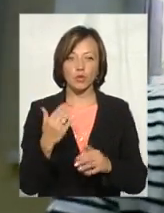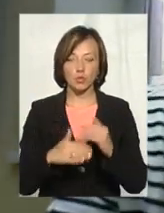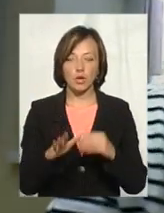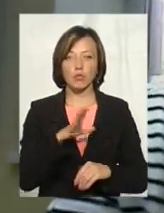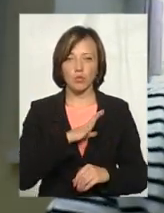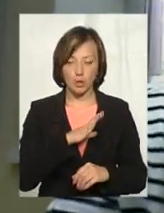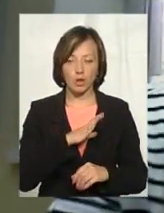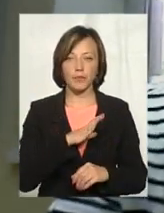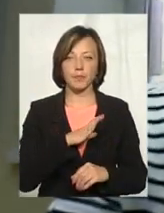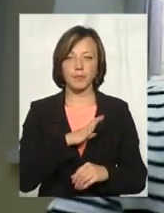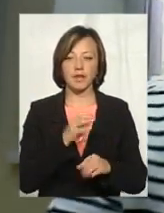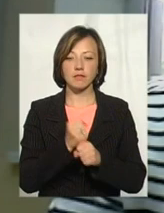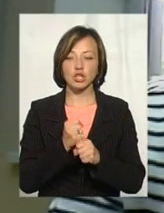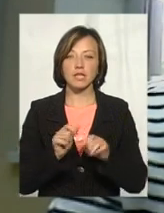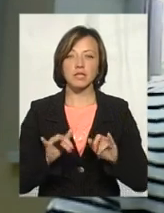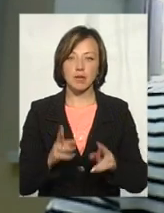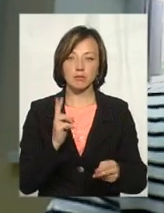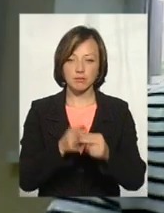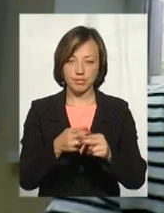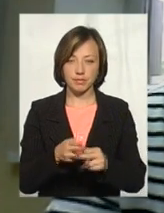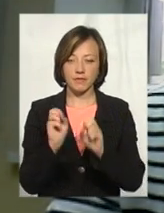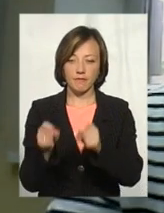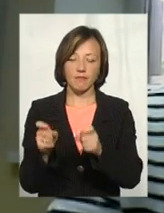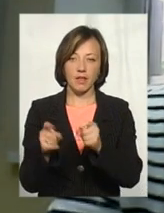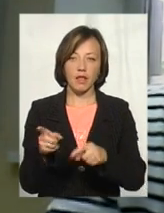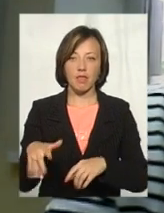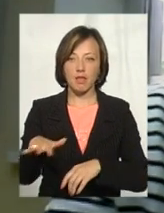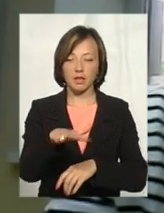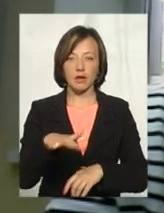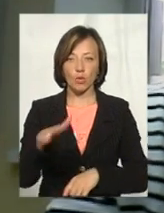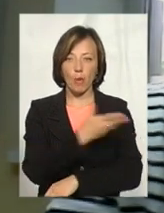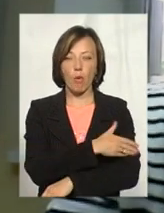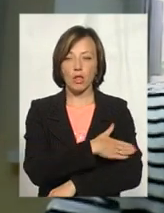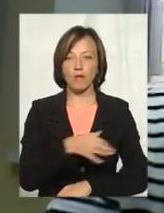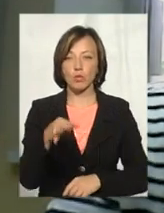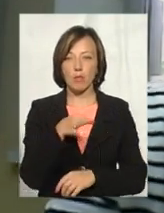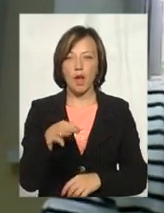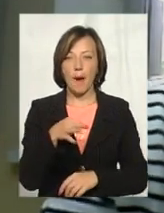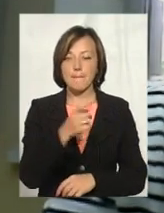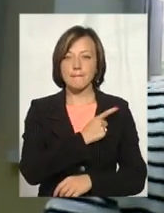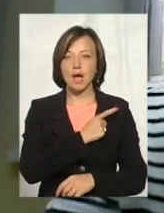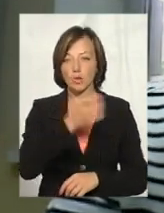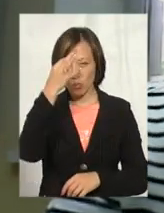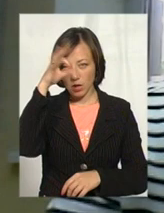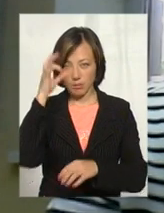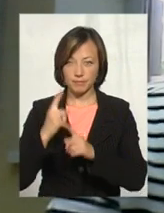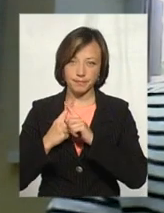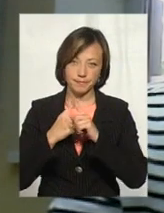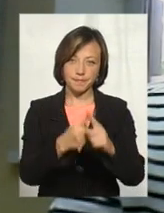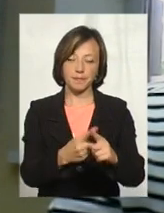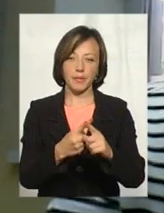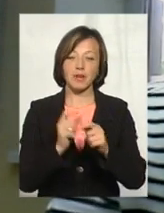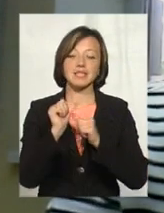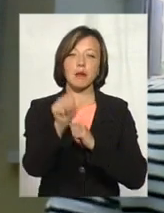були вжиті заходи, щоб не було вивантаження на Терпорію Полтавській облиці. Патрульні на автомобіля містопроводжували за межі області,